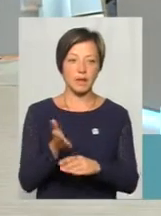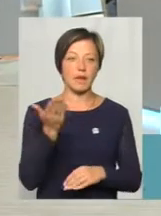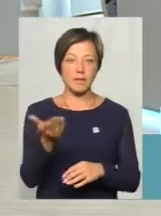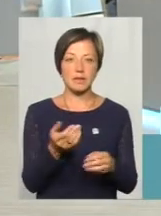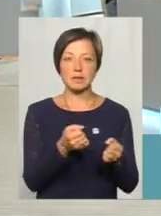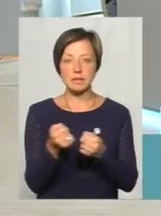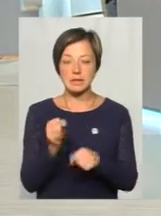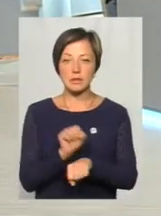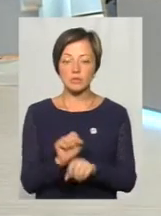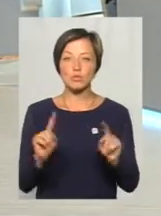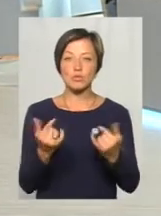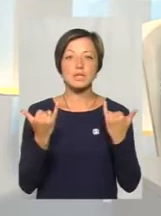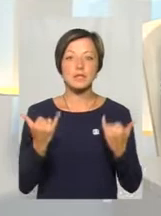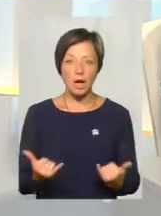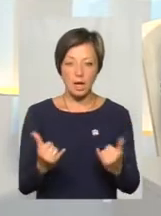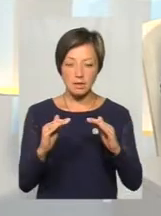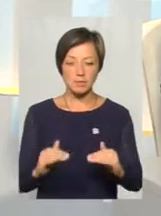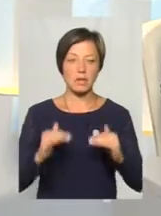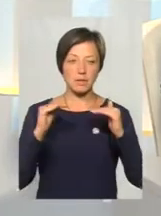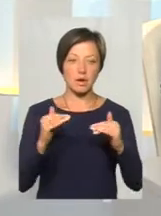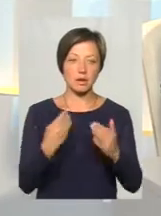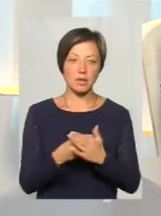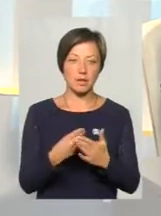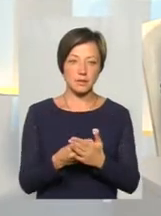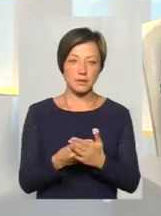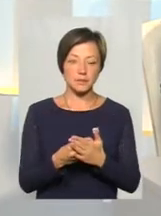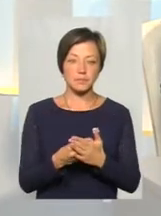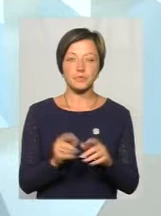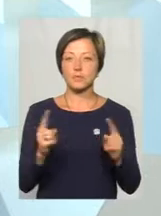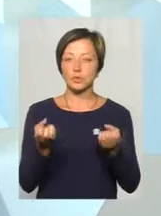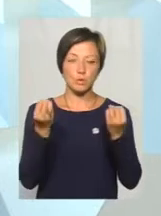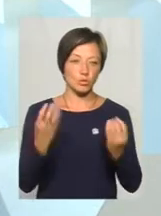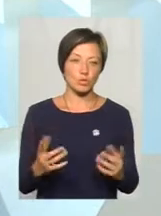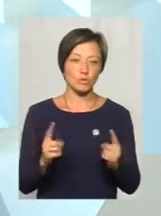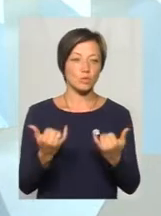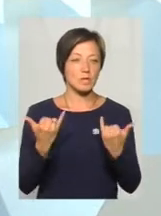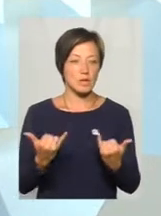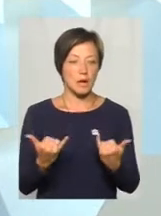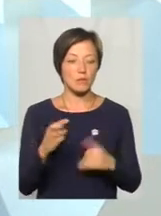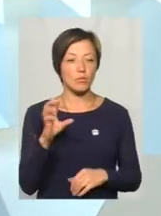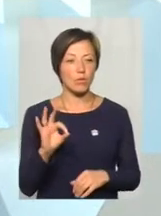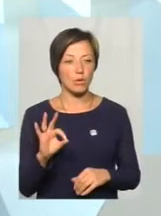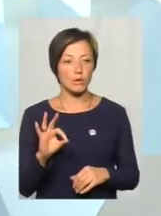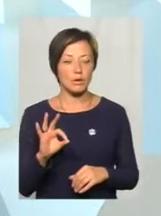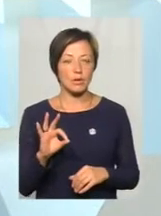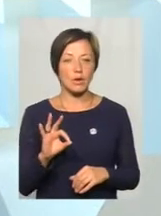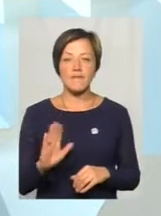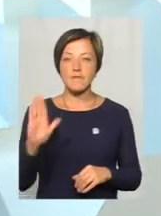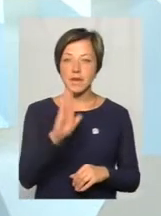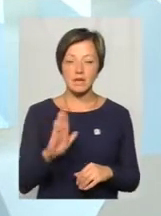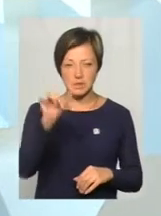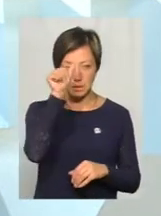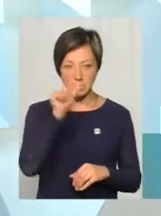стримували. Чому тоді саме зараз піднімаємо тариф? Дуже просто. Чому зараз? Тому що вересень